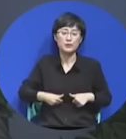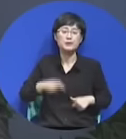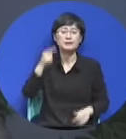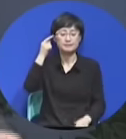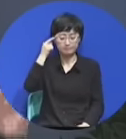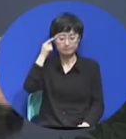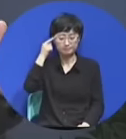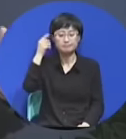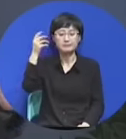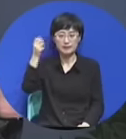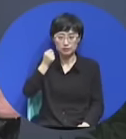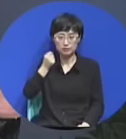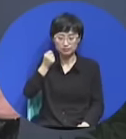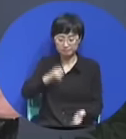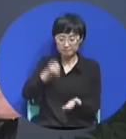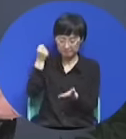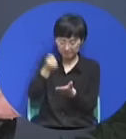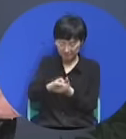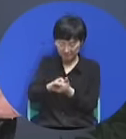그래서 생각을 하고 시작을 한 겁니다.